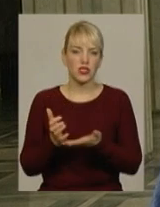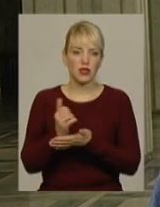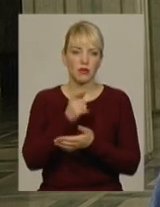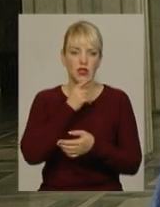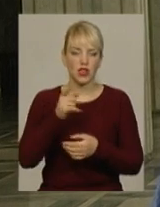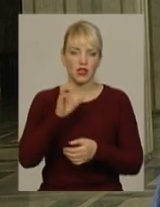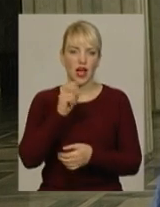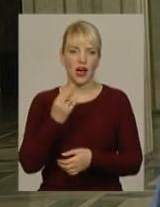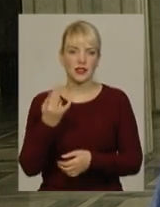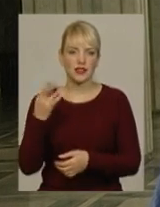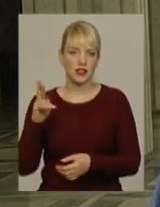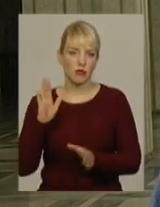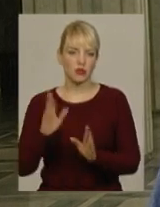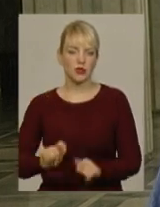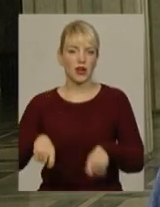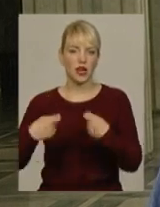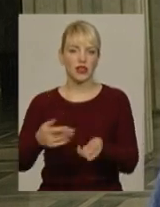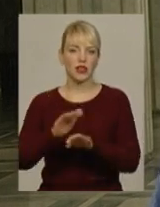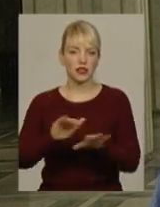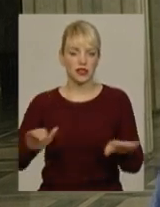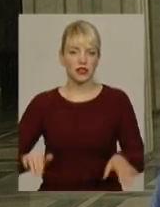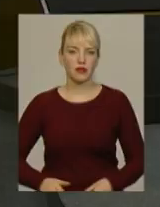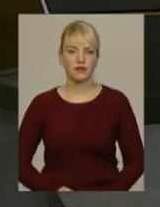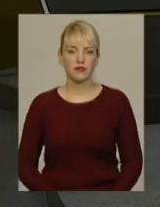акційної фотосесії, будуть передані діткам.